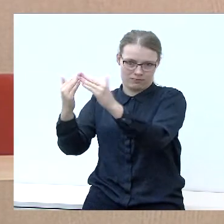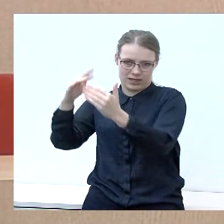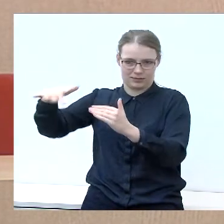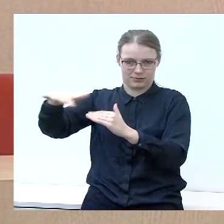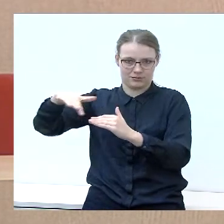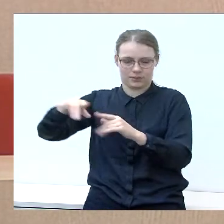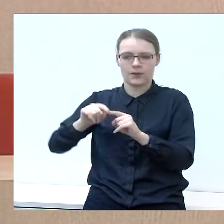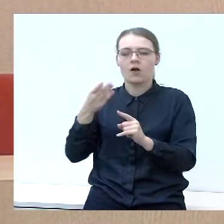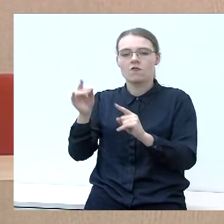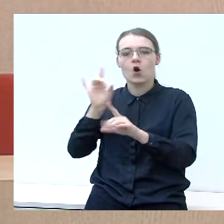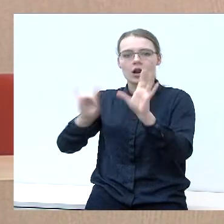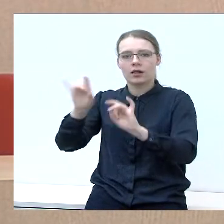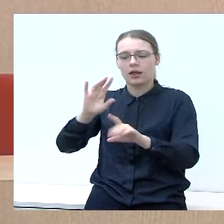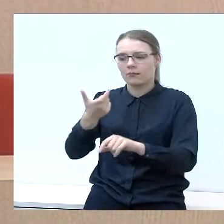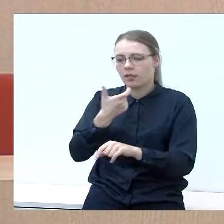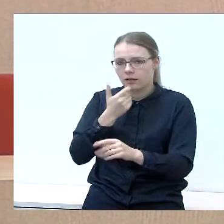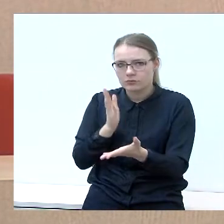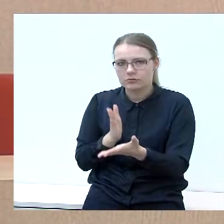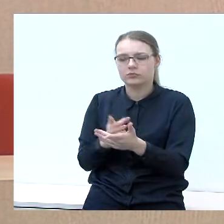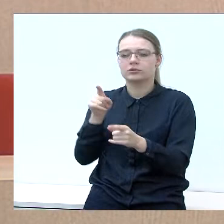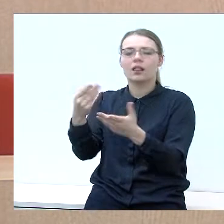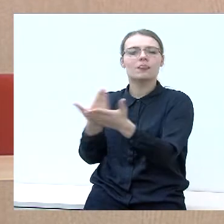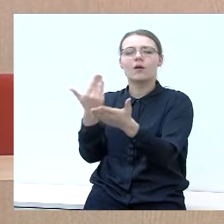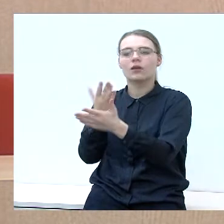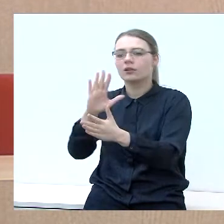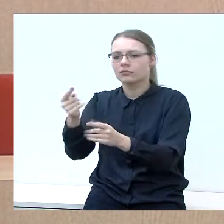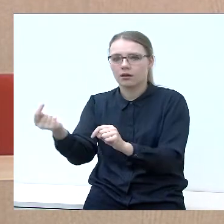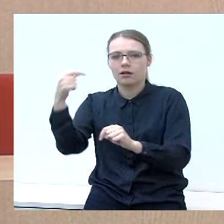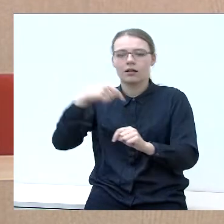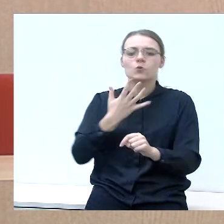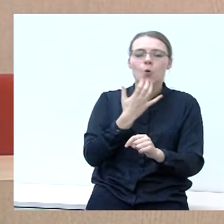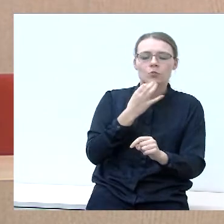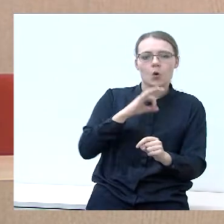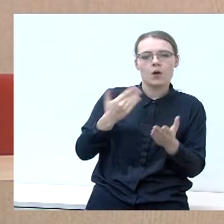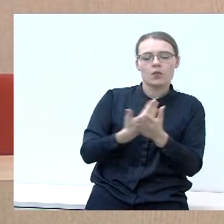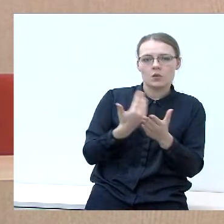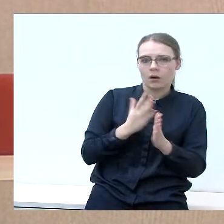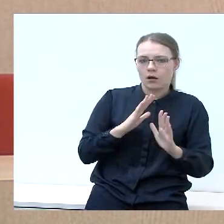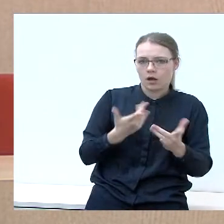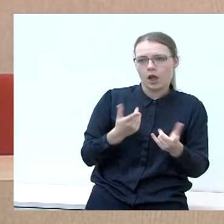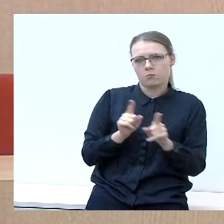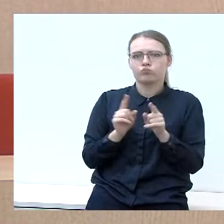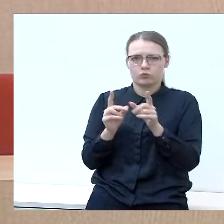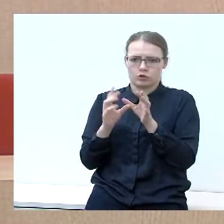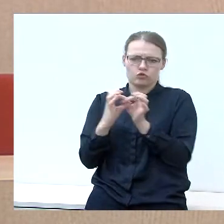reklamos, kas ten pas juos įvyks. Jie sėka, kas pas mus, tai galvoju, kad tie santykiai yra pakankamai šilti.